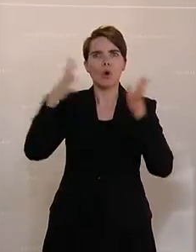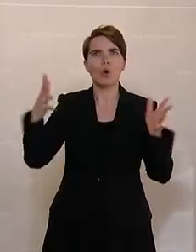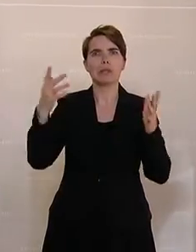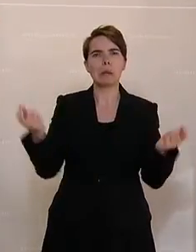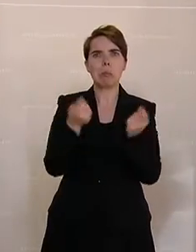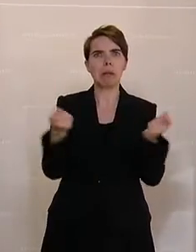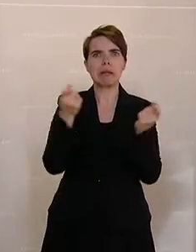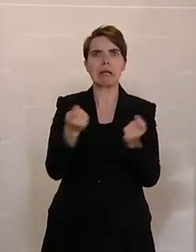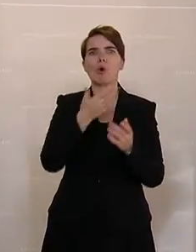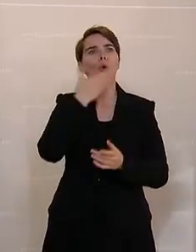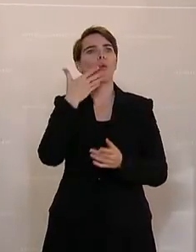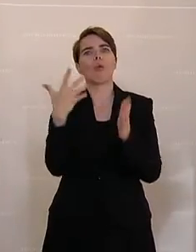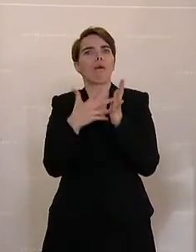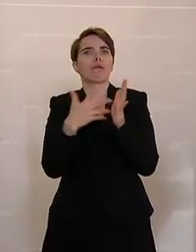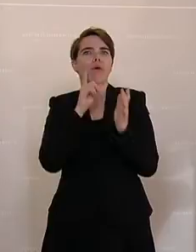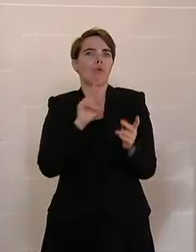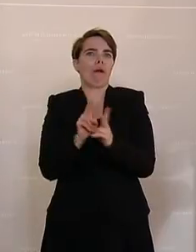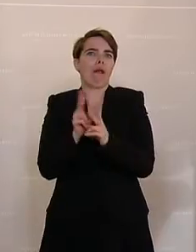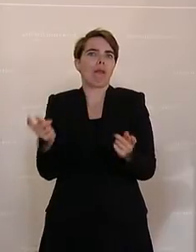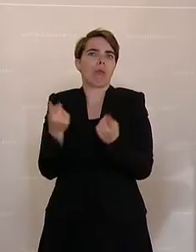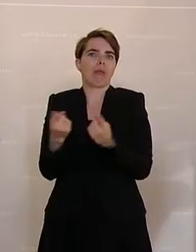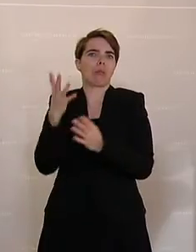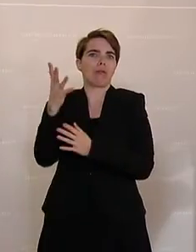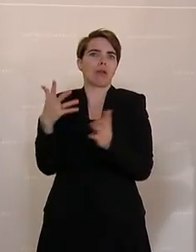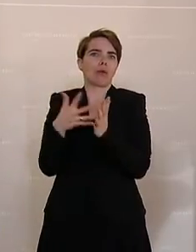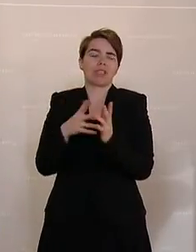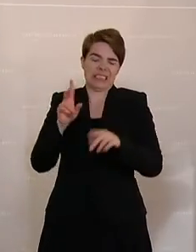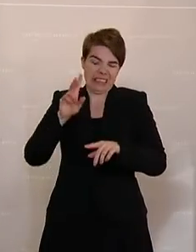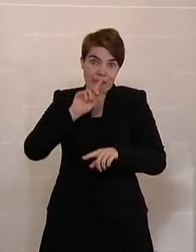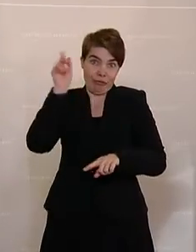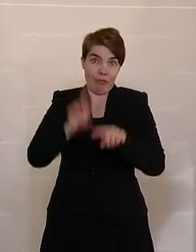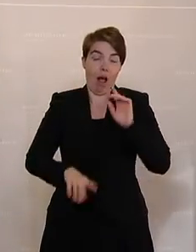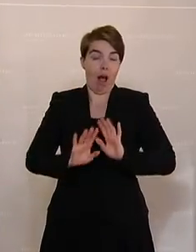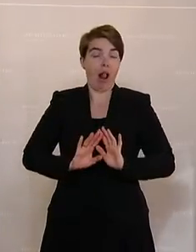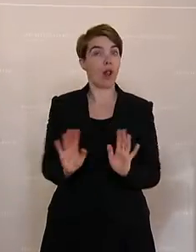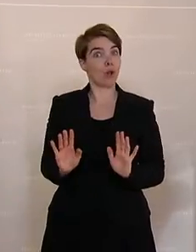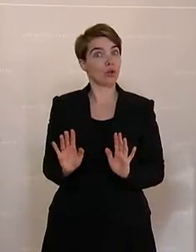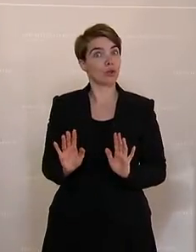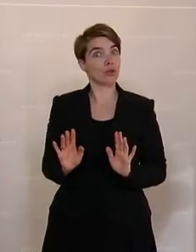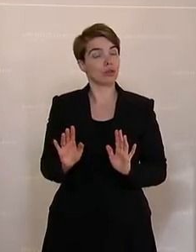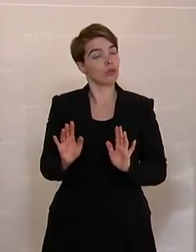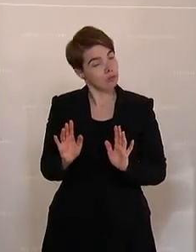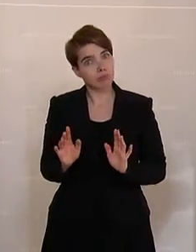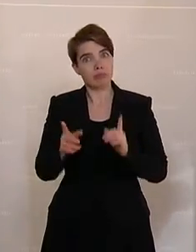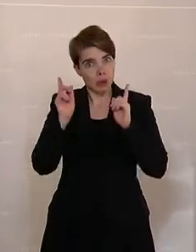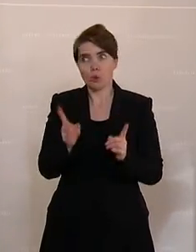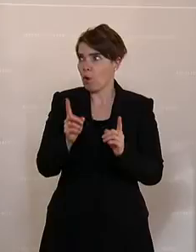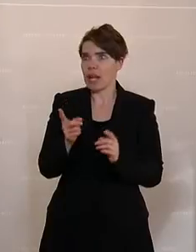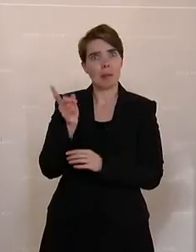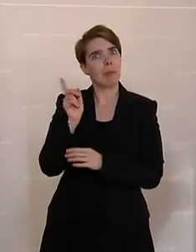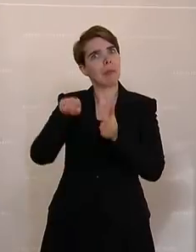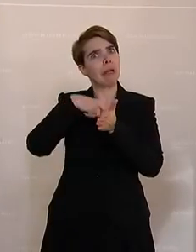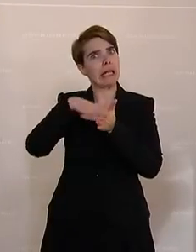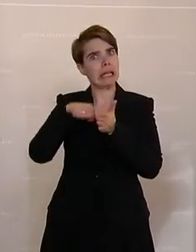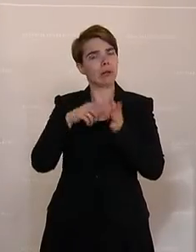würden nicht kontrolliert, nur kleinere Betriebe. Absolut falsch. Das wäre ja eine tatsächliche Berichtigung eigentlich da notwendig gewesen.